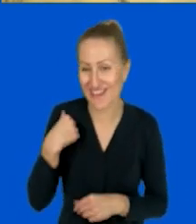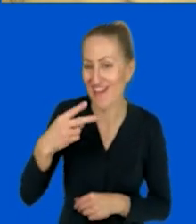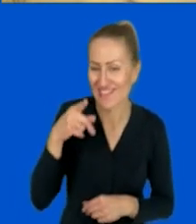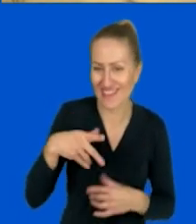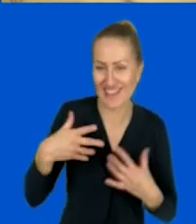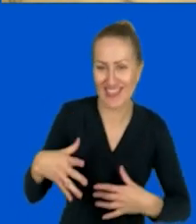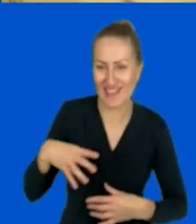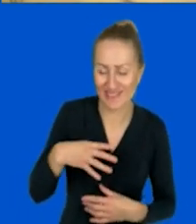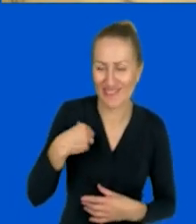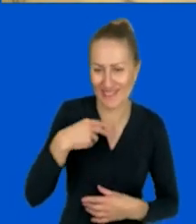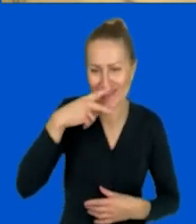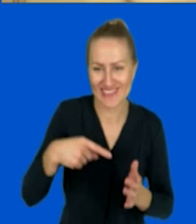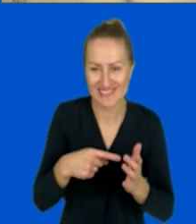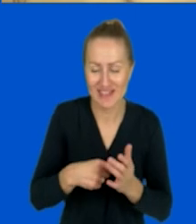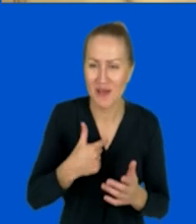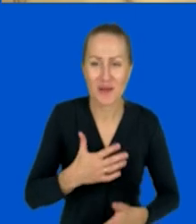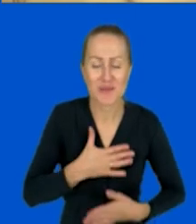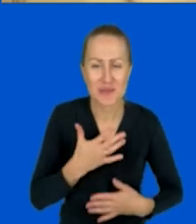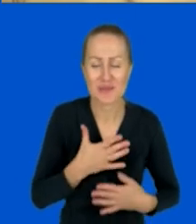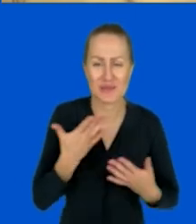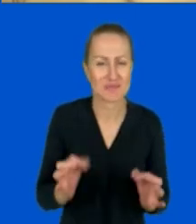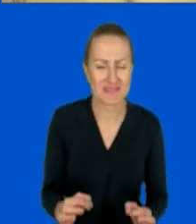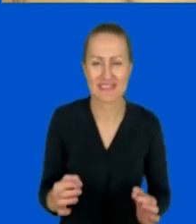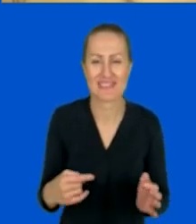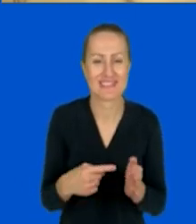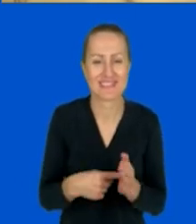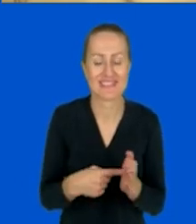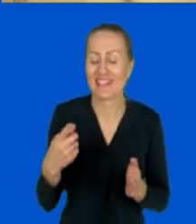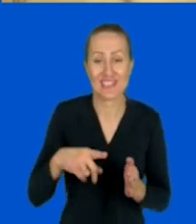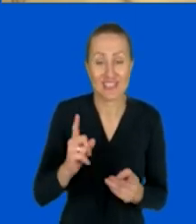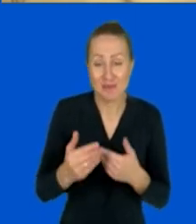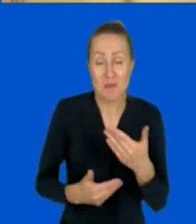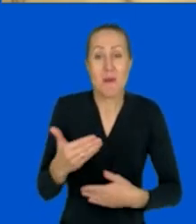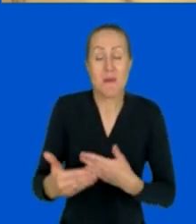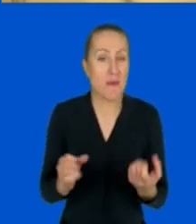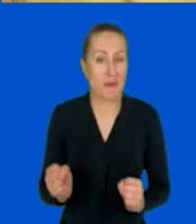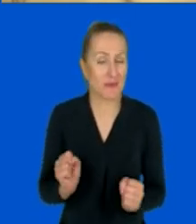mam wrażenie, że po prostu dzieje się to wszystko tak szybko.